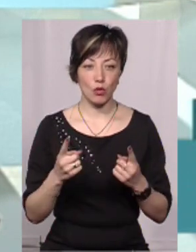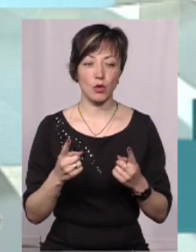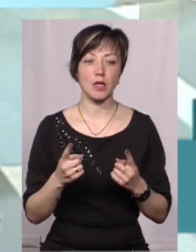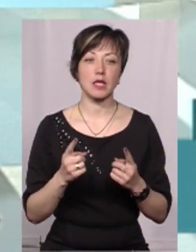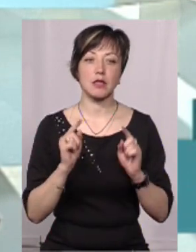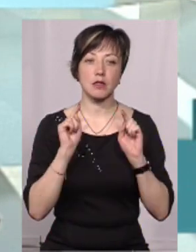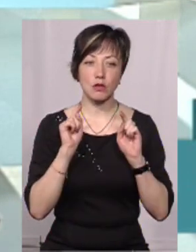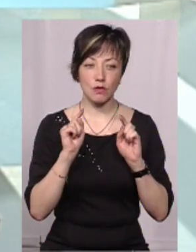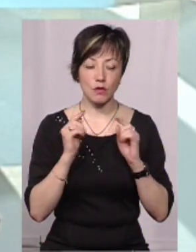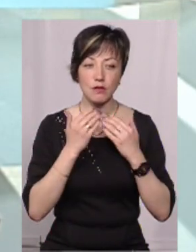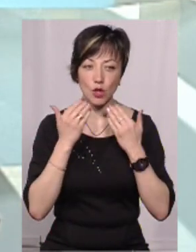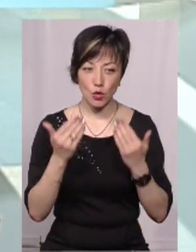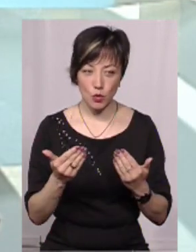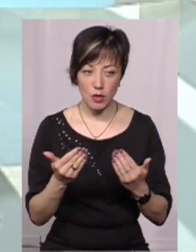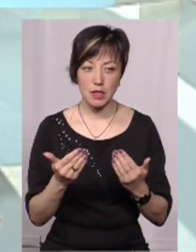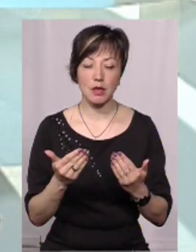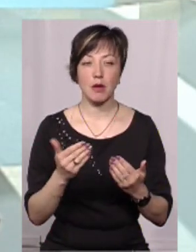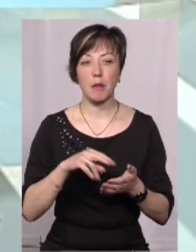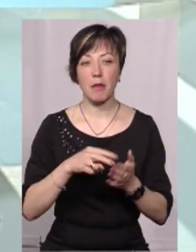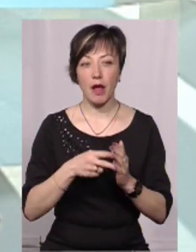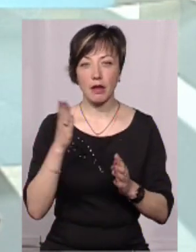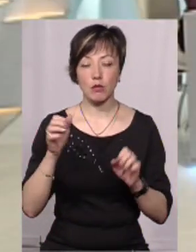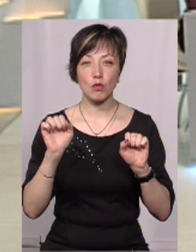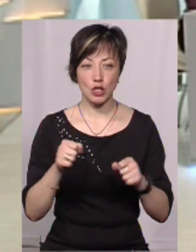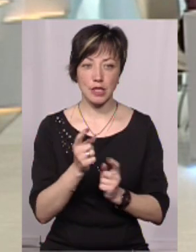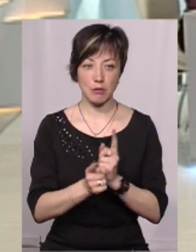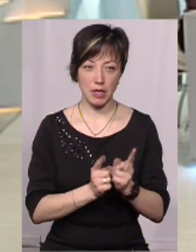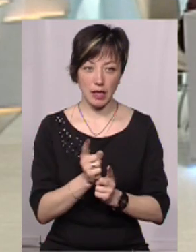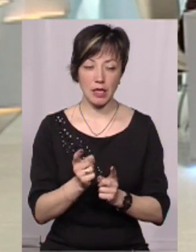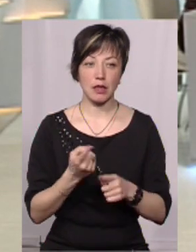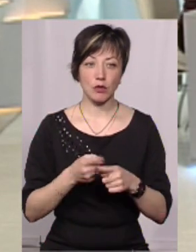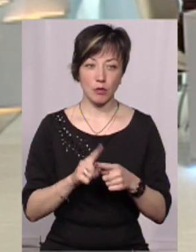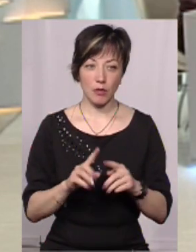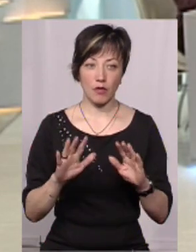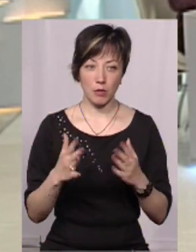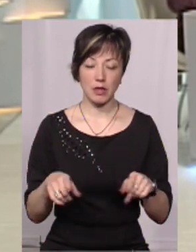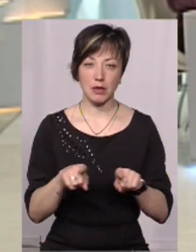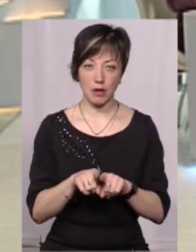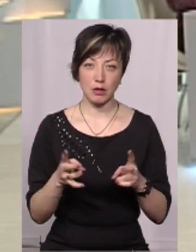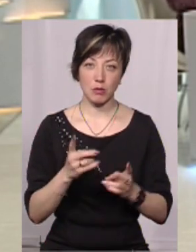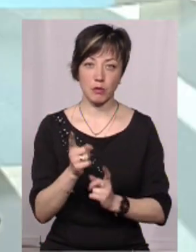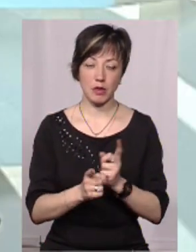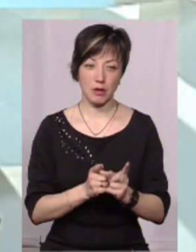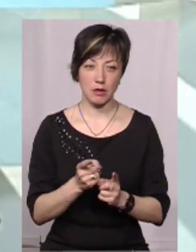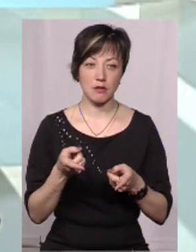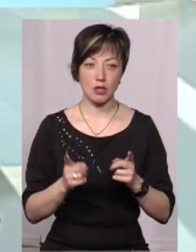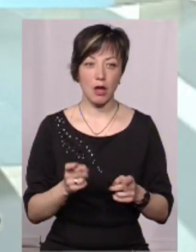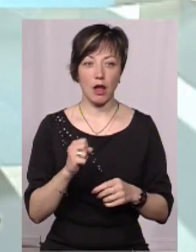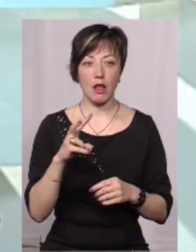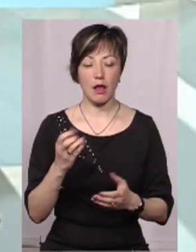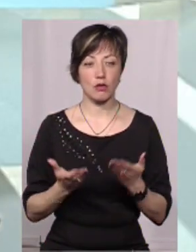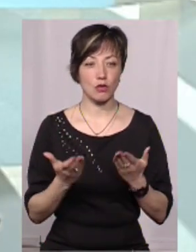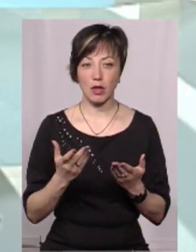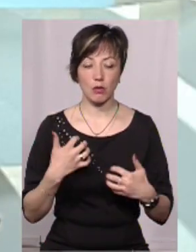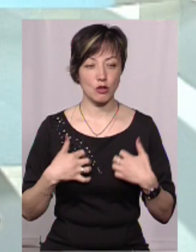звернутися, так як я казала, перспективний план, можна змінити. З цьому випадку ж також його треба міняти? Звичайно, звичайно. Але